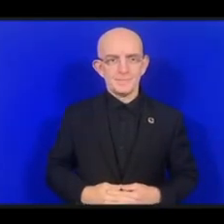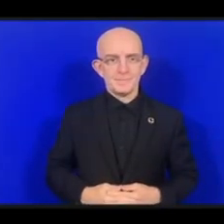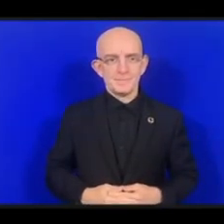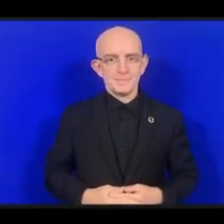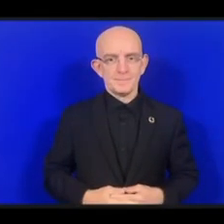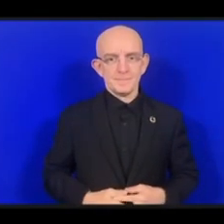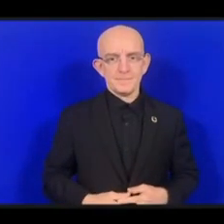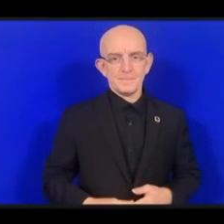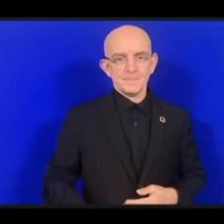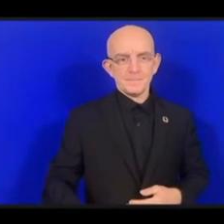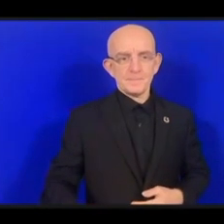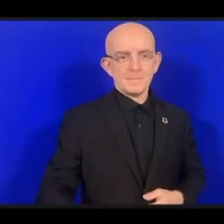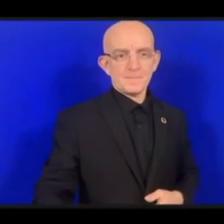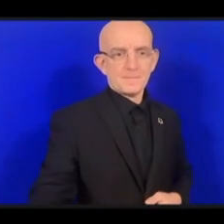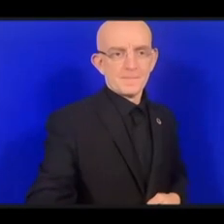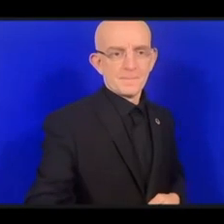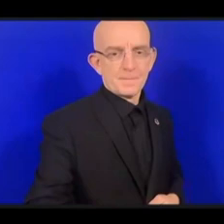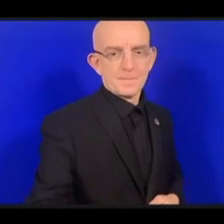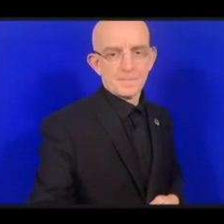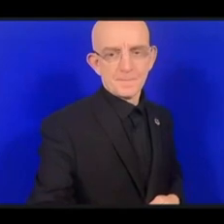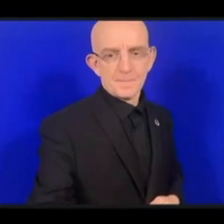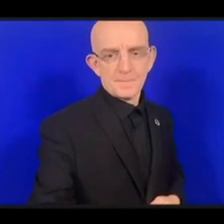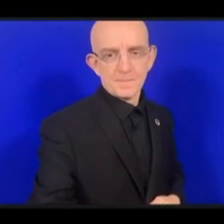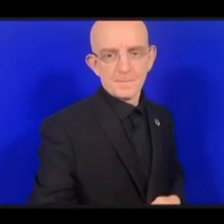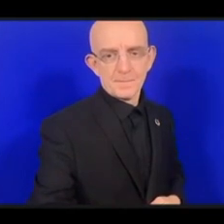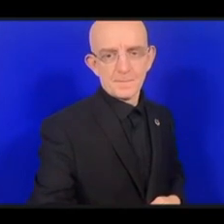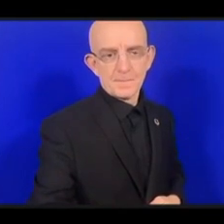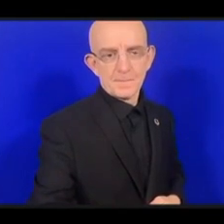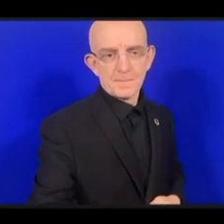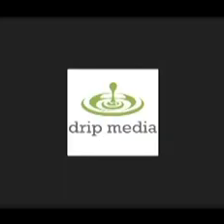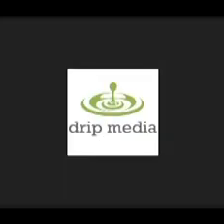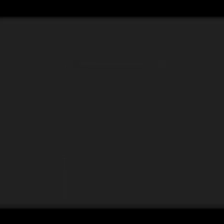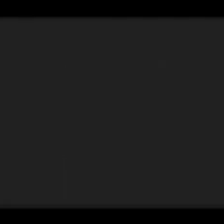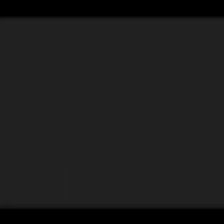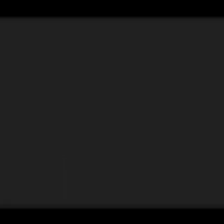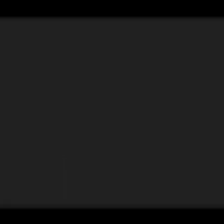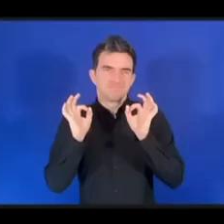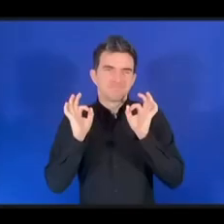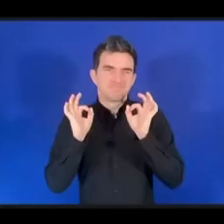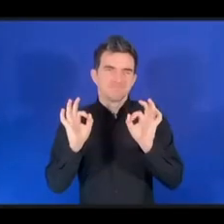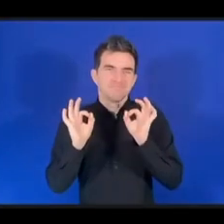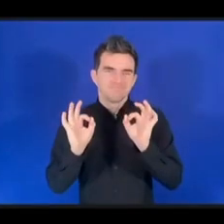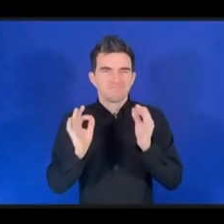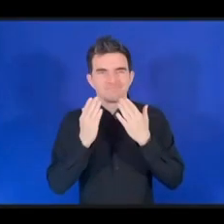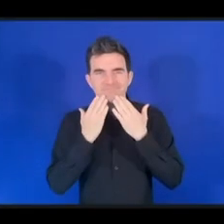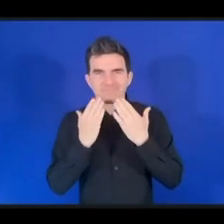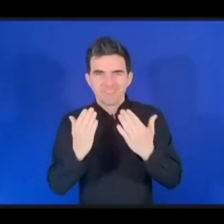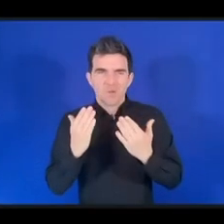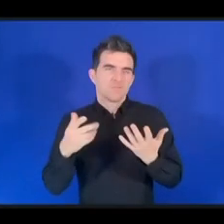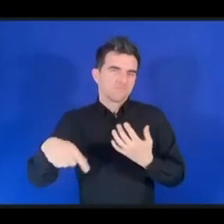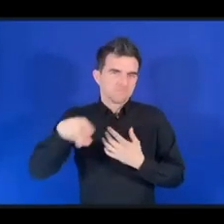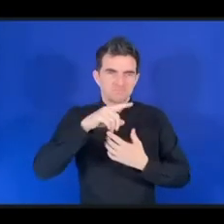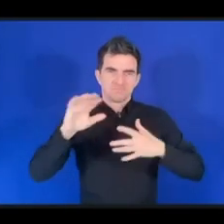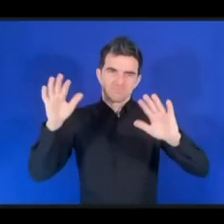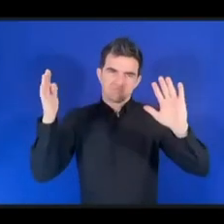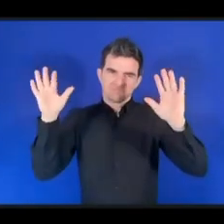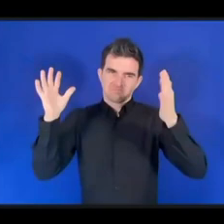Давайте еще раз поаплодируем Верховному житцу, господину